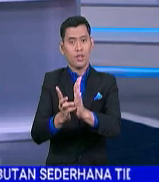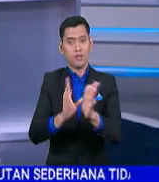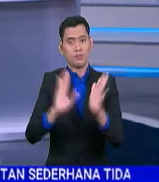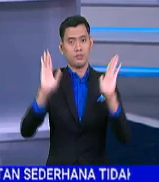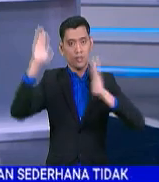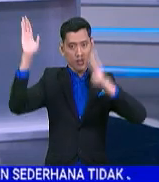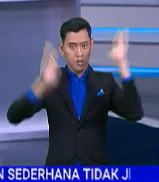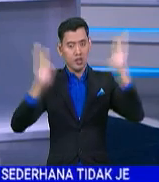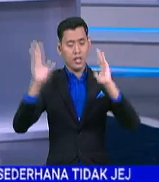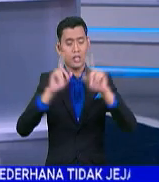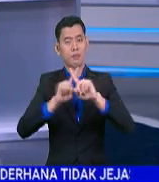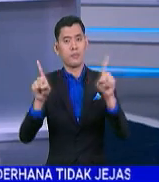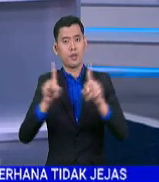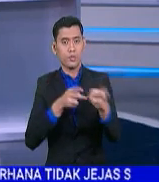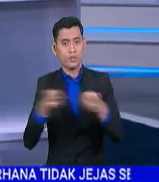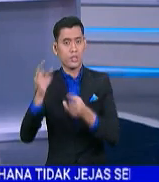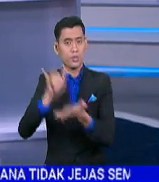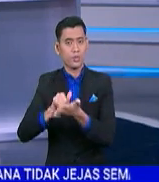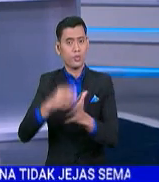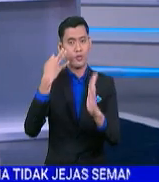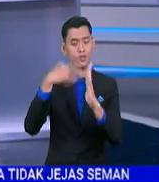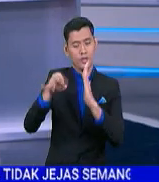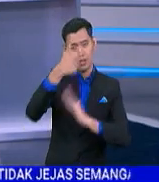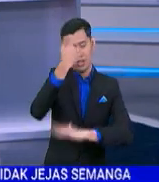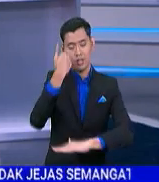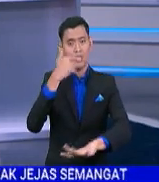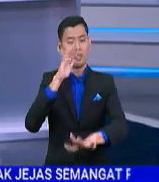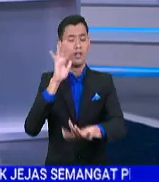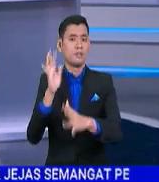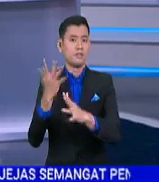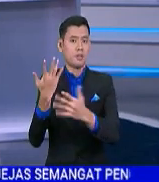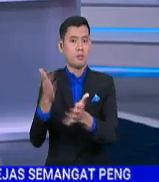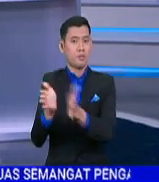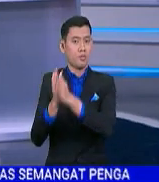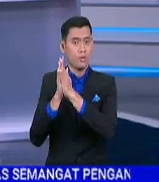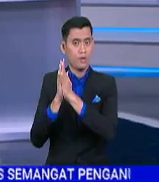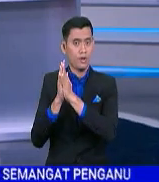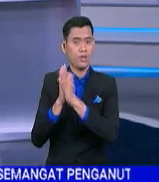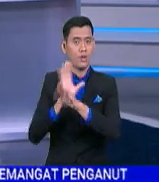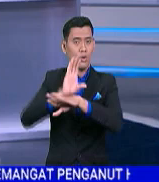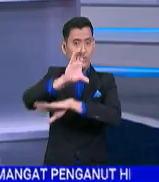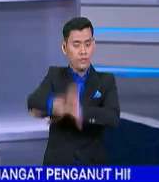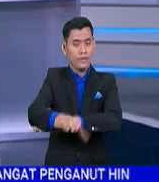Sebaliknya, usaha itu gagal akibat permintaan melampau bapa beliau, Pervis Grishy.